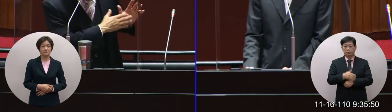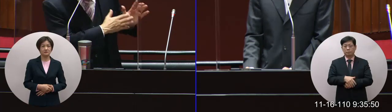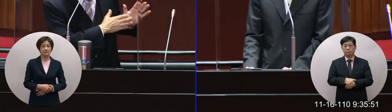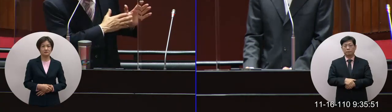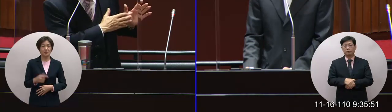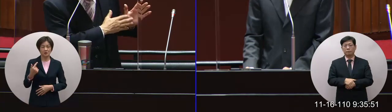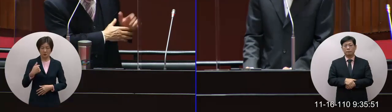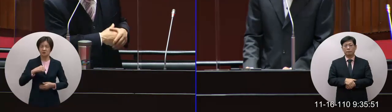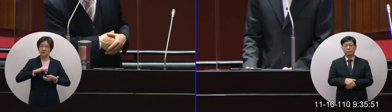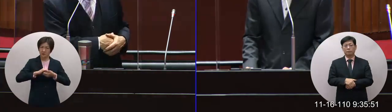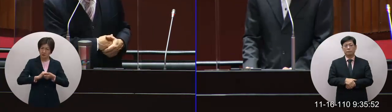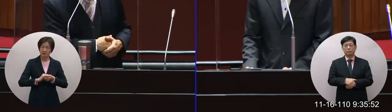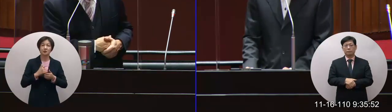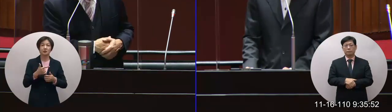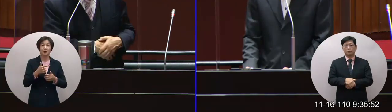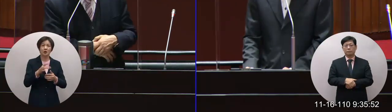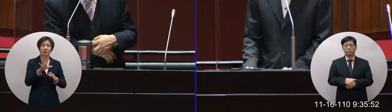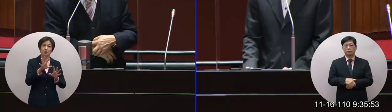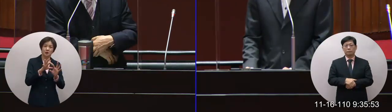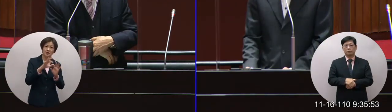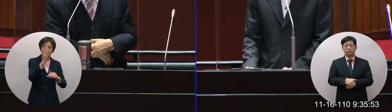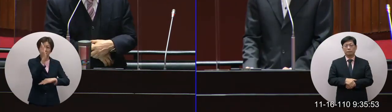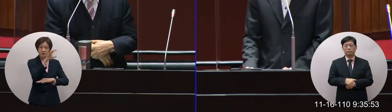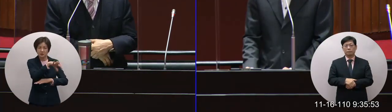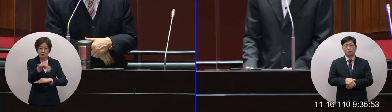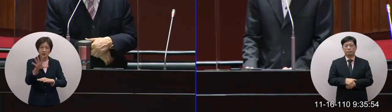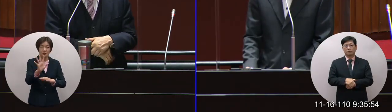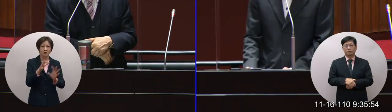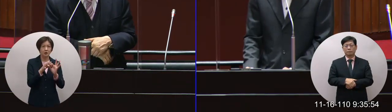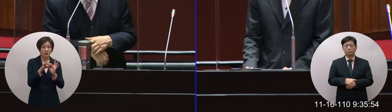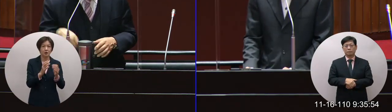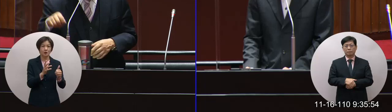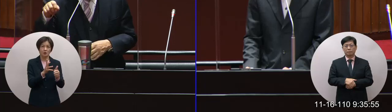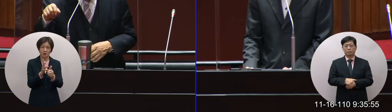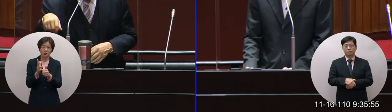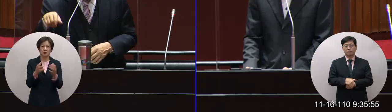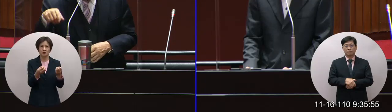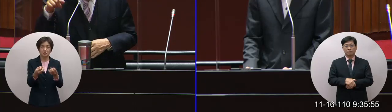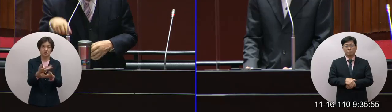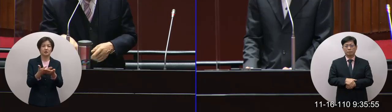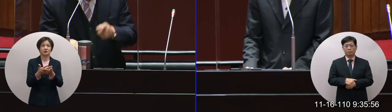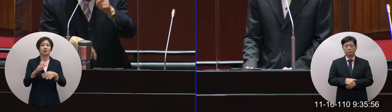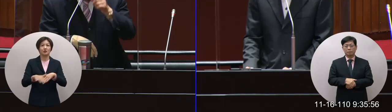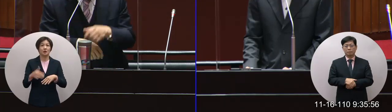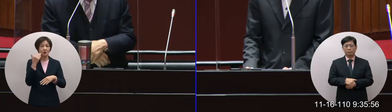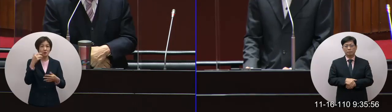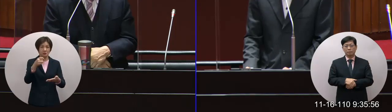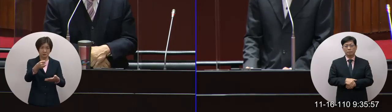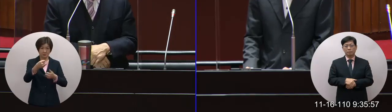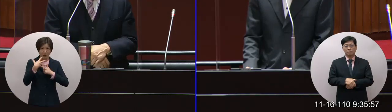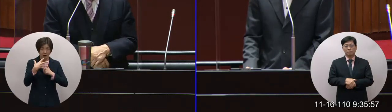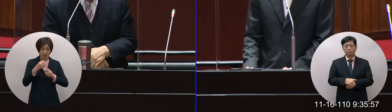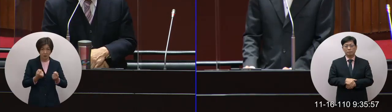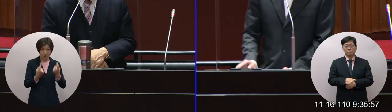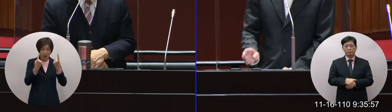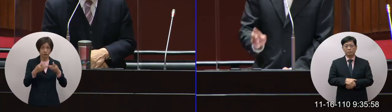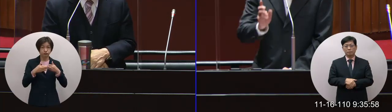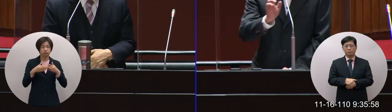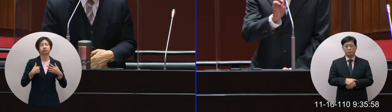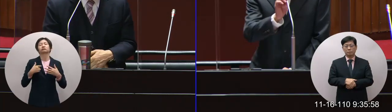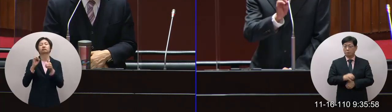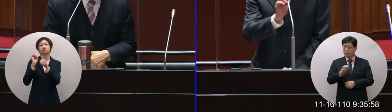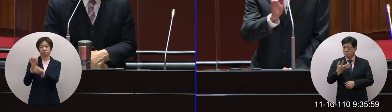我都尋相關機制如果他們報來我說要漲的時候再讓你知道